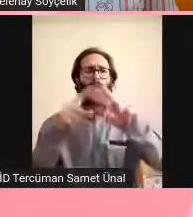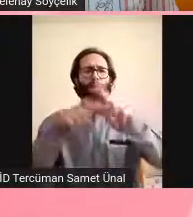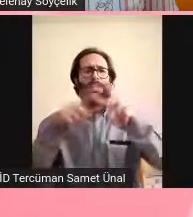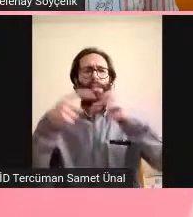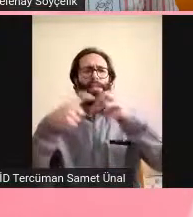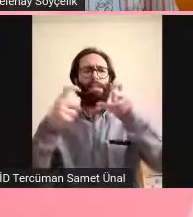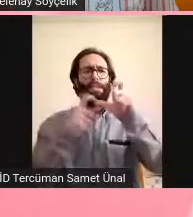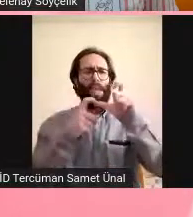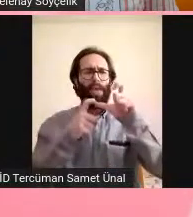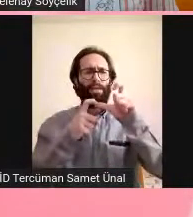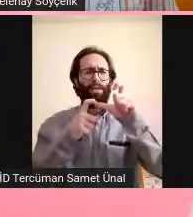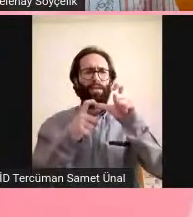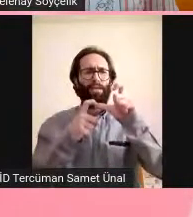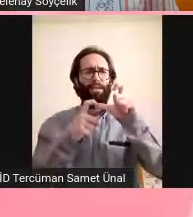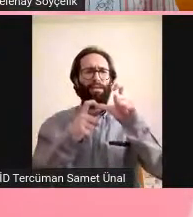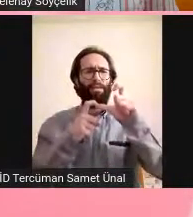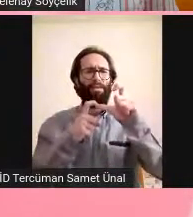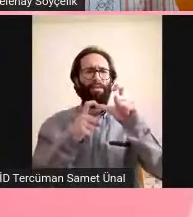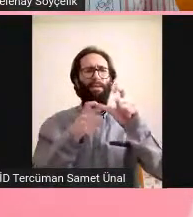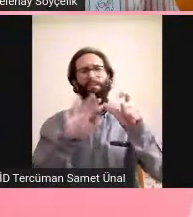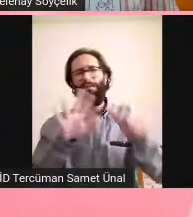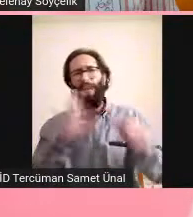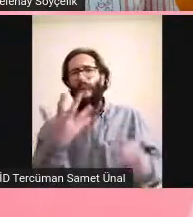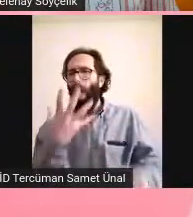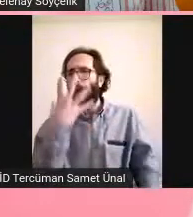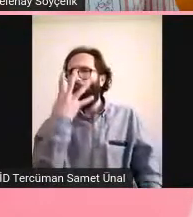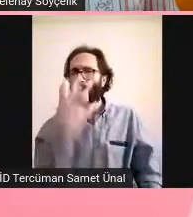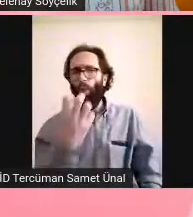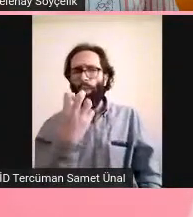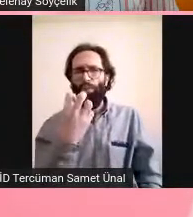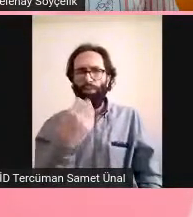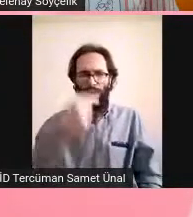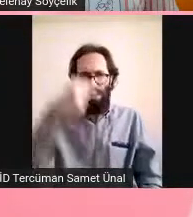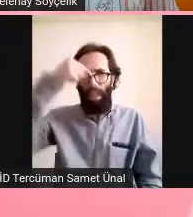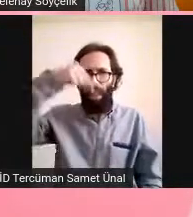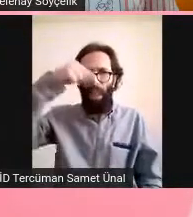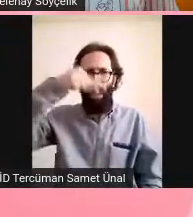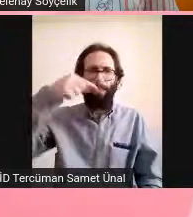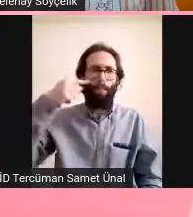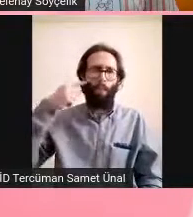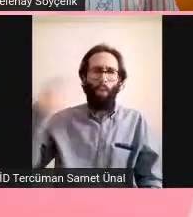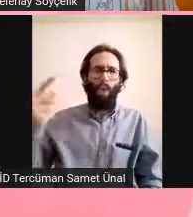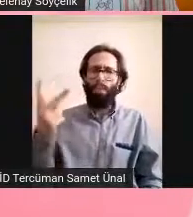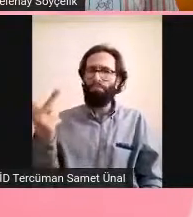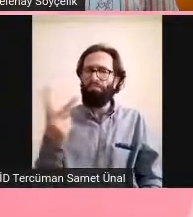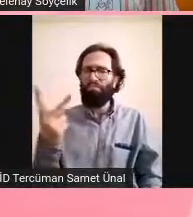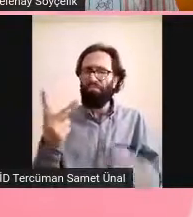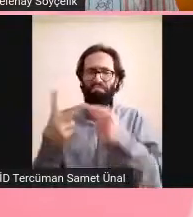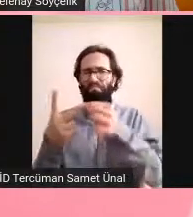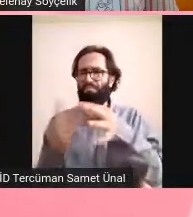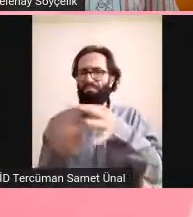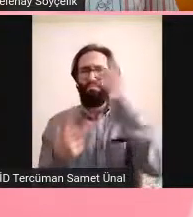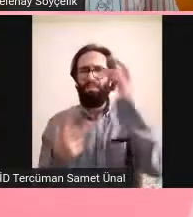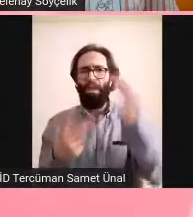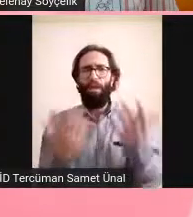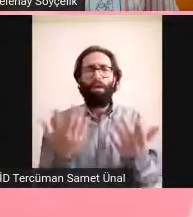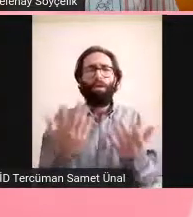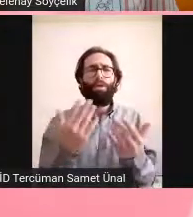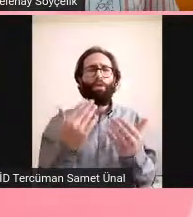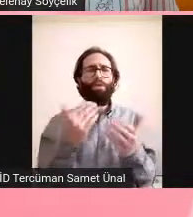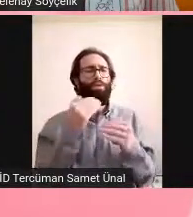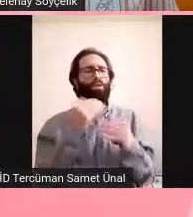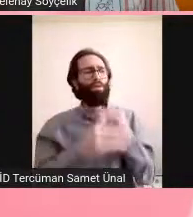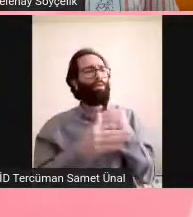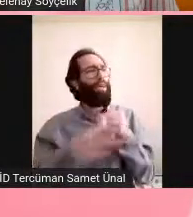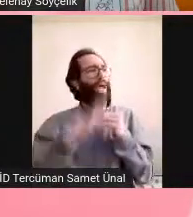Ya SARS ya da domuz gibi ikisi de olabilir. İnsanlar nasıl olsa eradicate edildi diye çalışmalar yarım